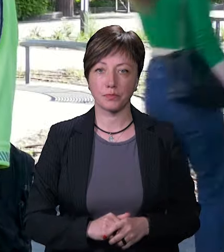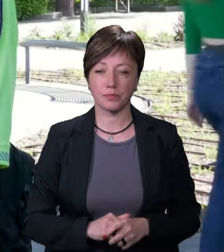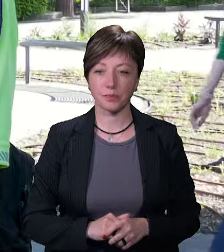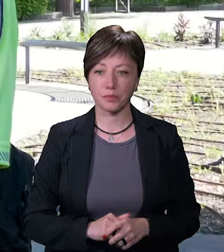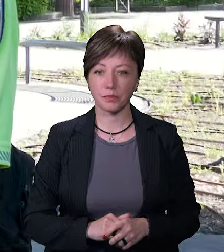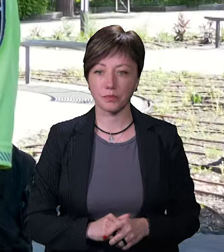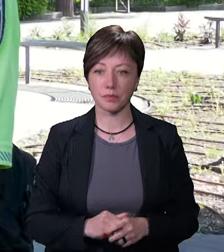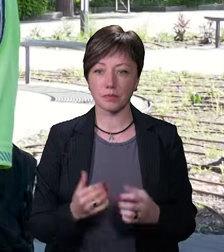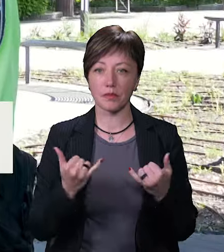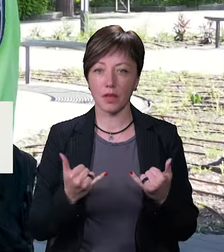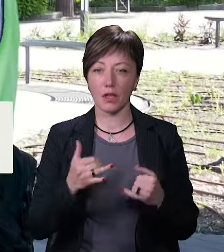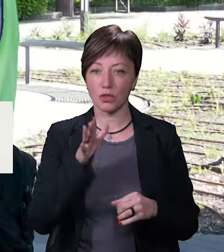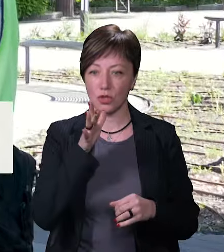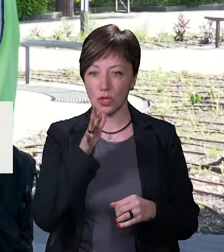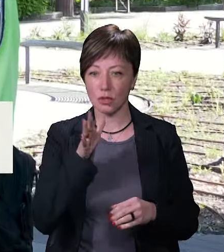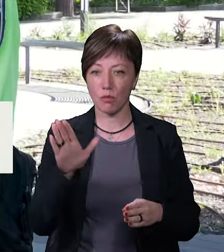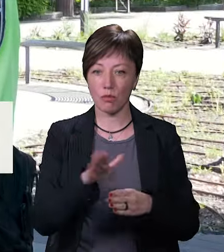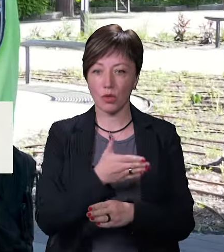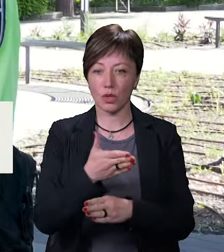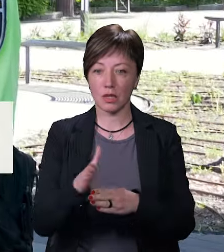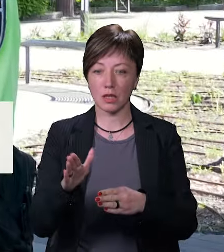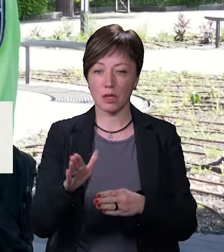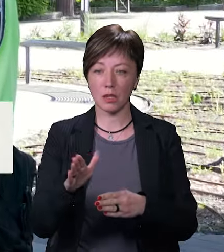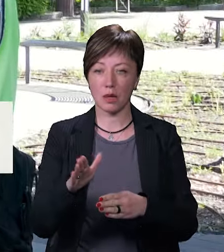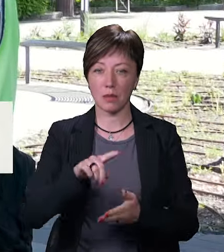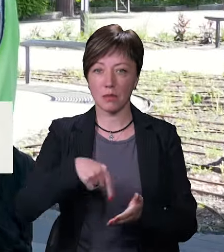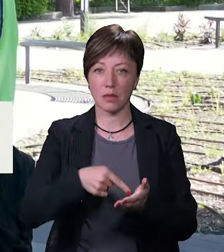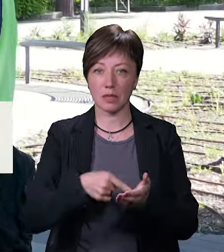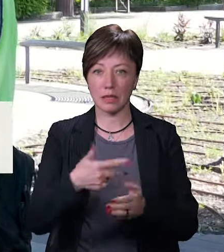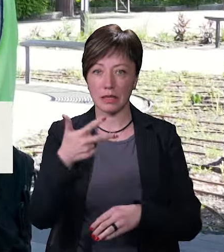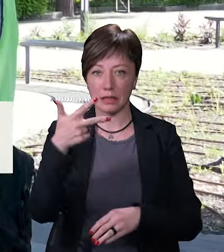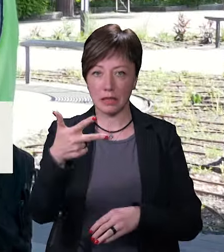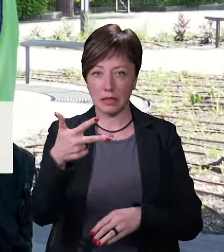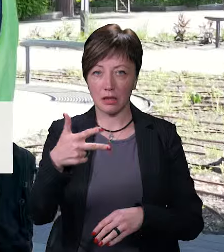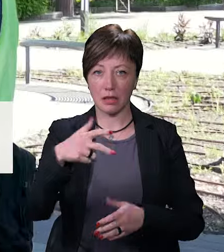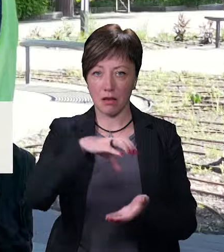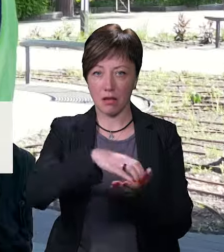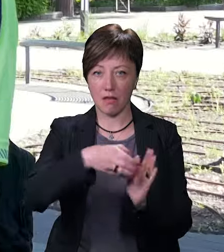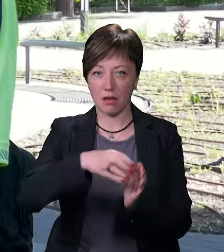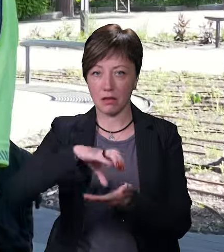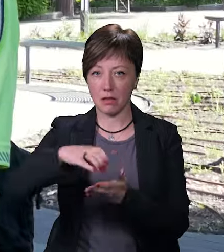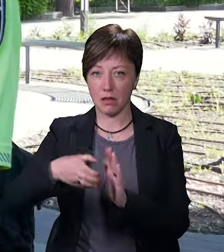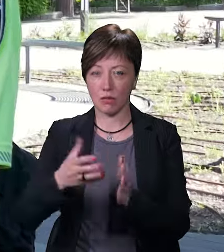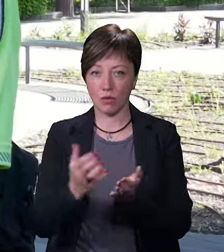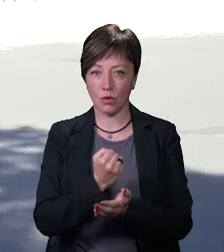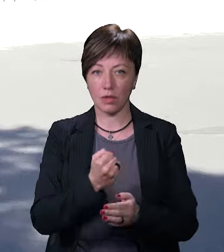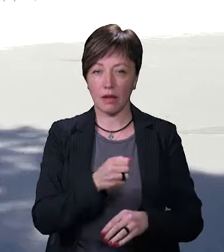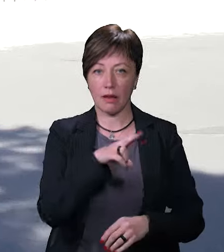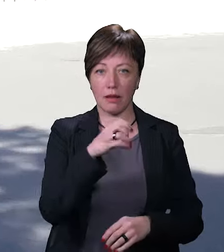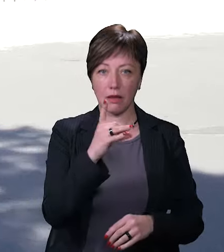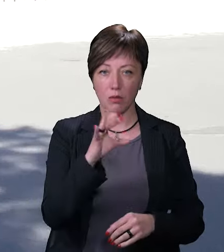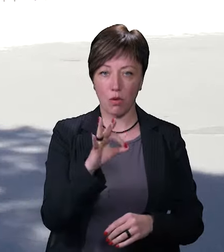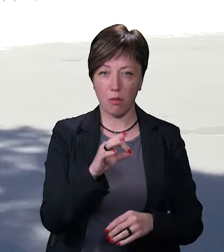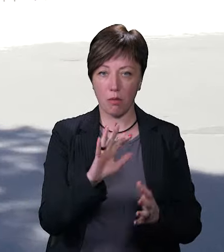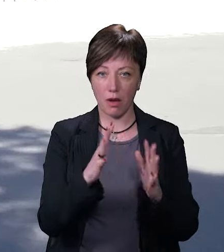На даний час ми поділили місто на три квадрати. І виходить, що це Дендропарк, парк